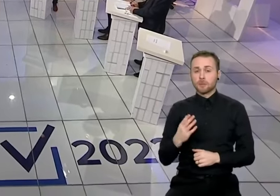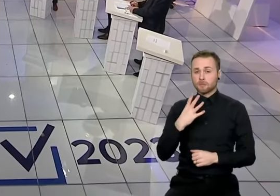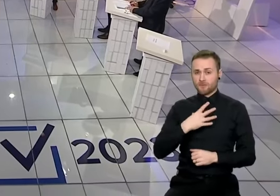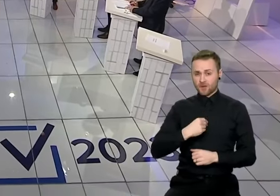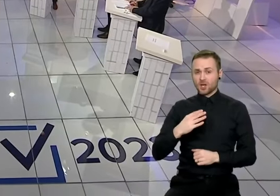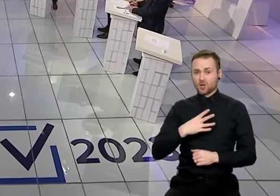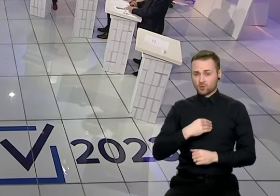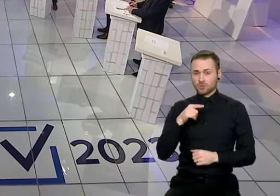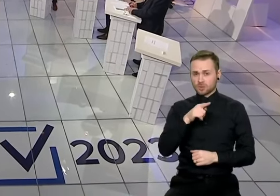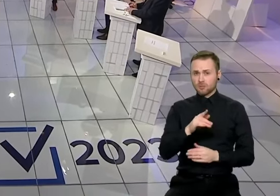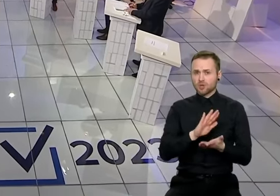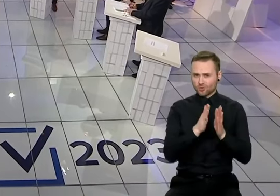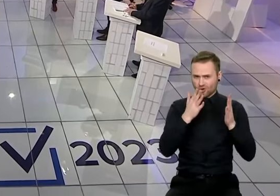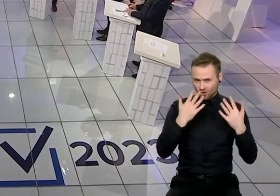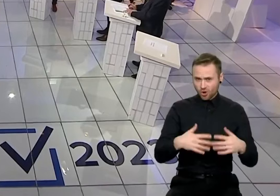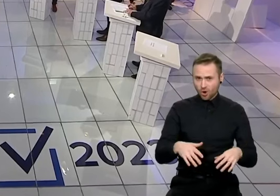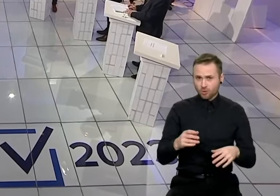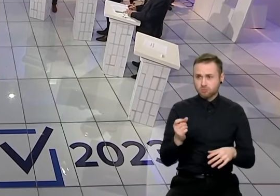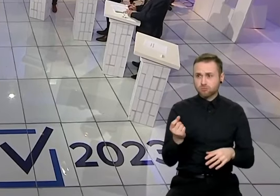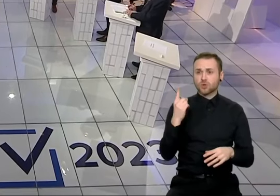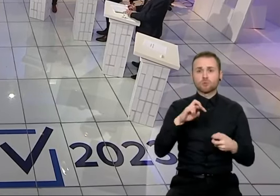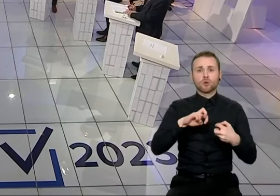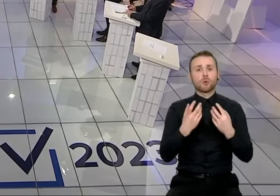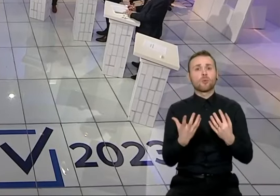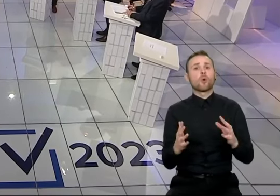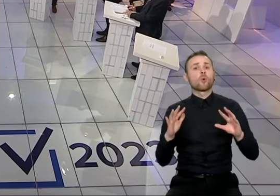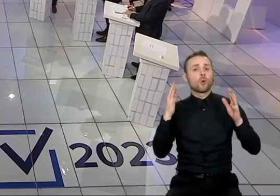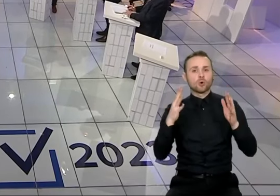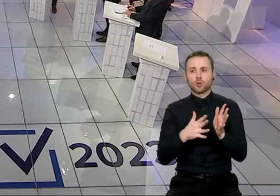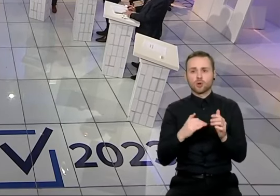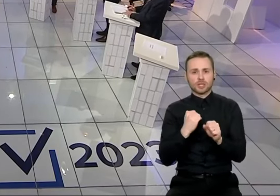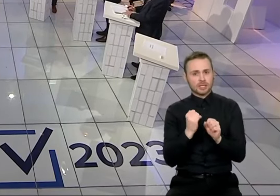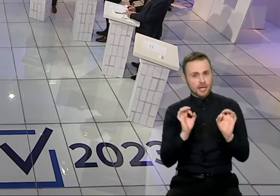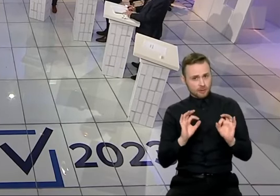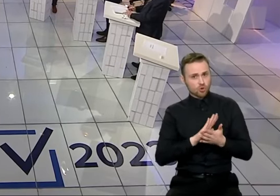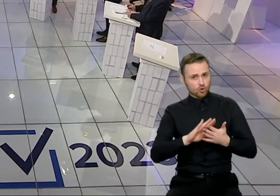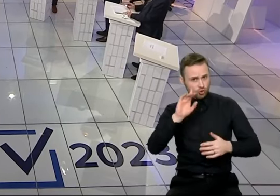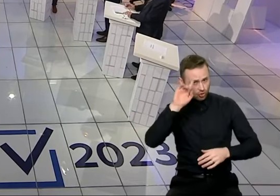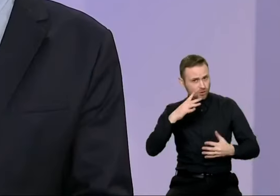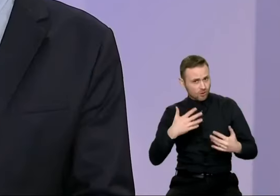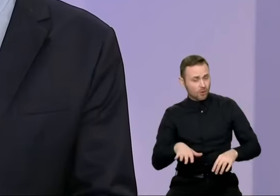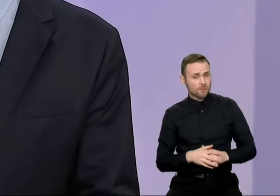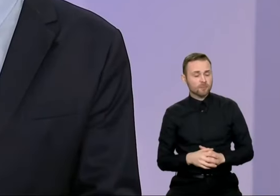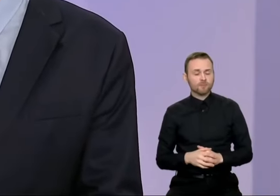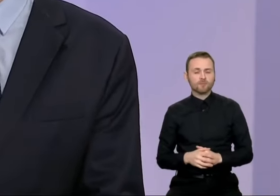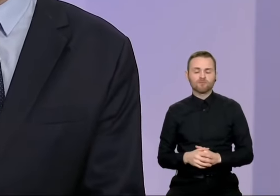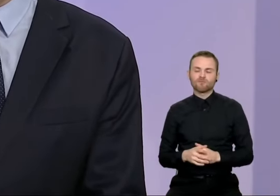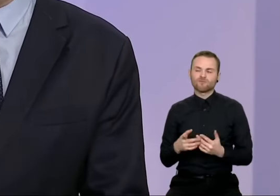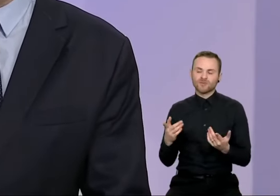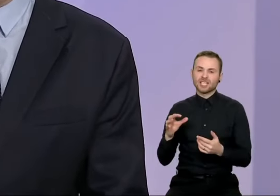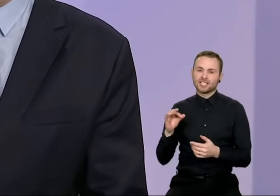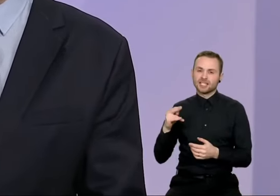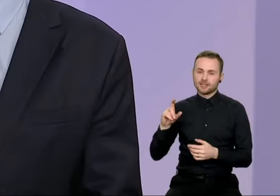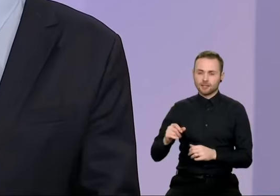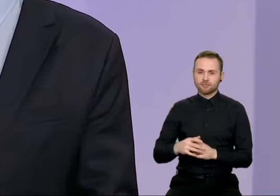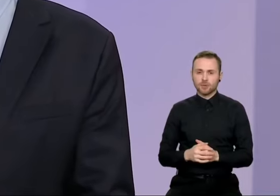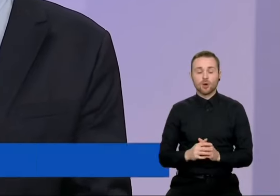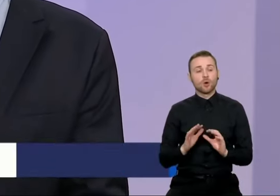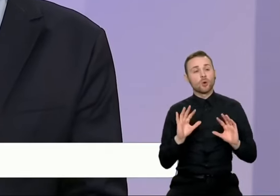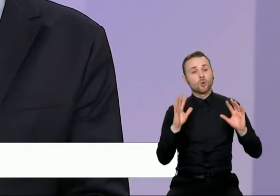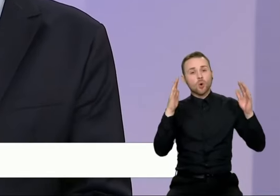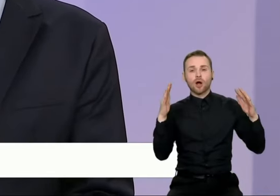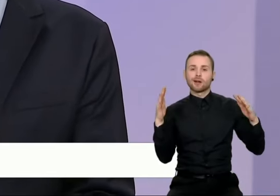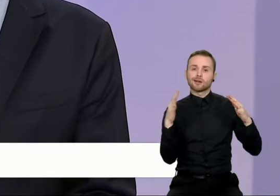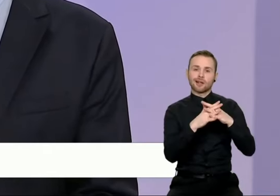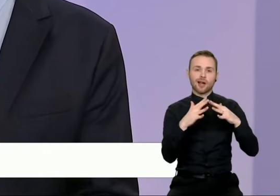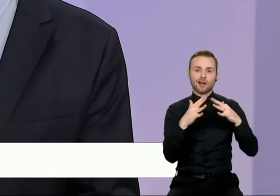pasirengusių galimos nelaimės atveju, atsako Vytautas Inica. Kalbant apie nelaimę, apskritai nebūtinai astravo, bet ir karo atveju, Vilnius yra